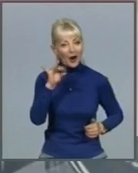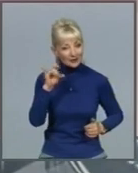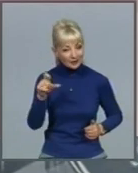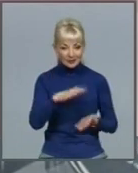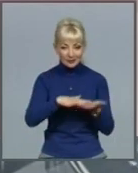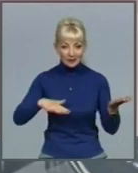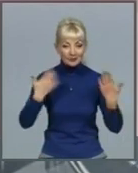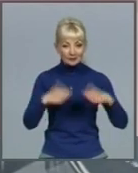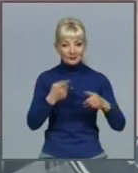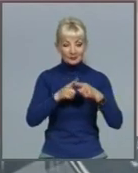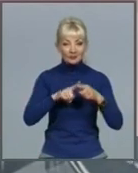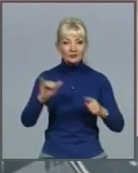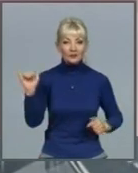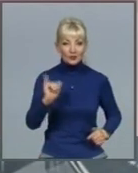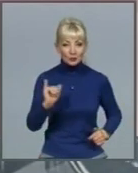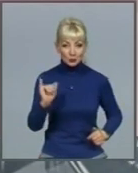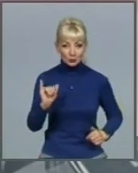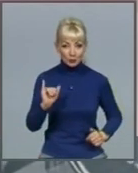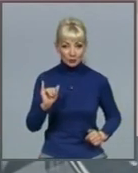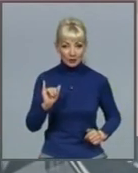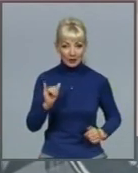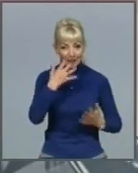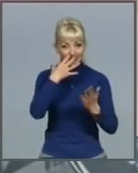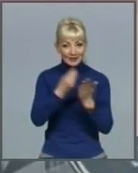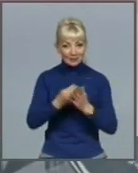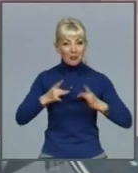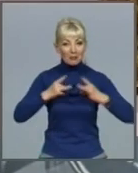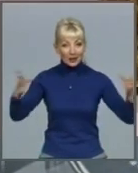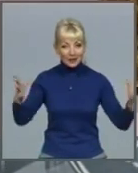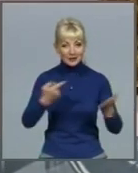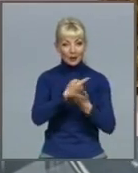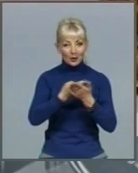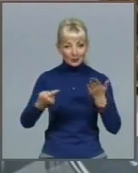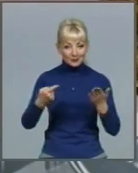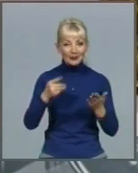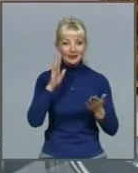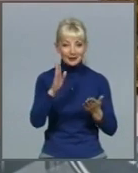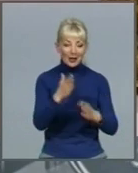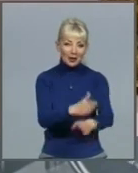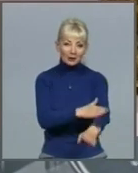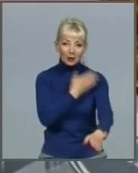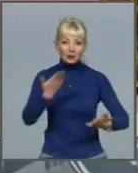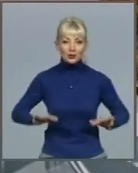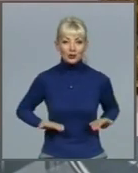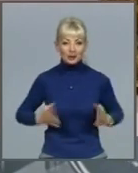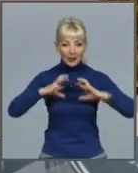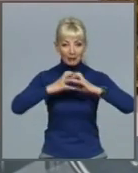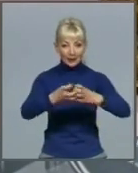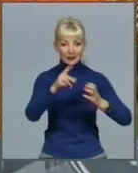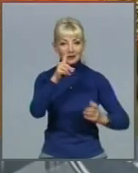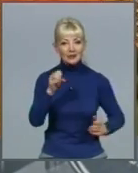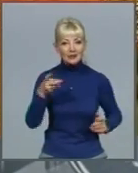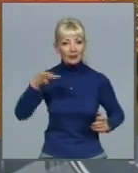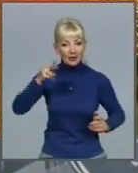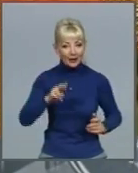Вже цієї суботи своє свято відзначають броньовані довгожителі планети Земля. Адже саме 23